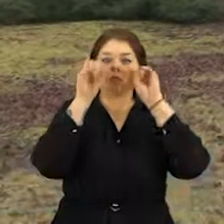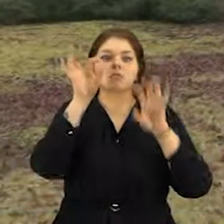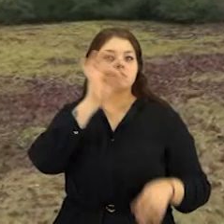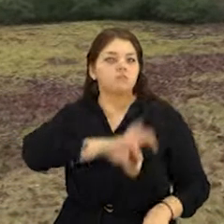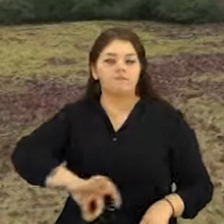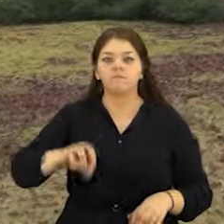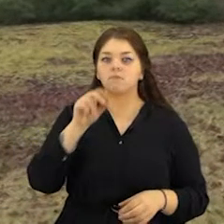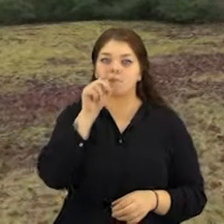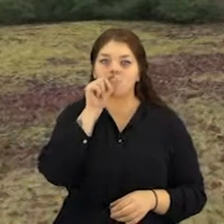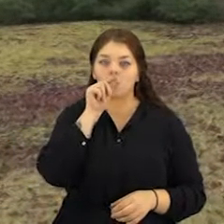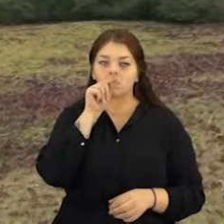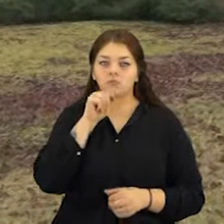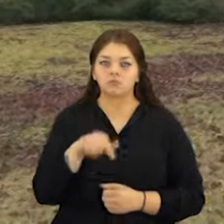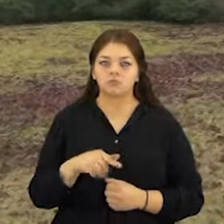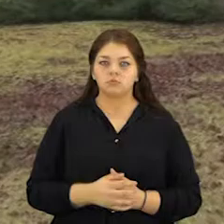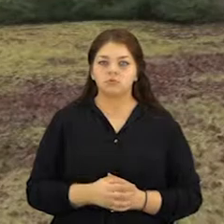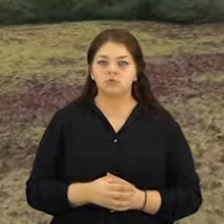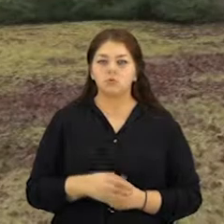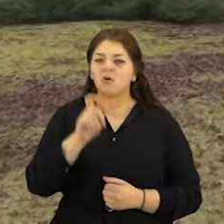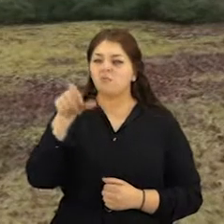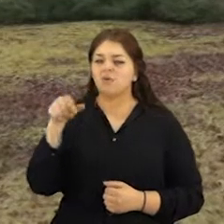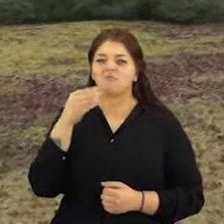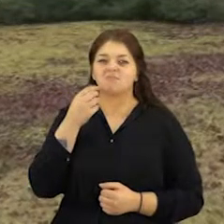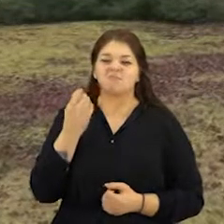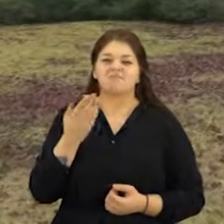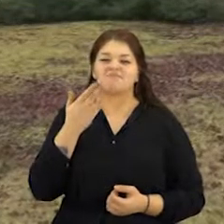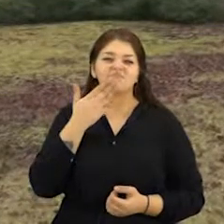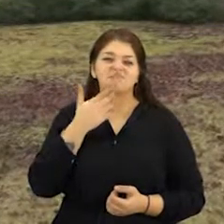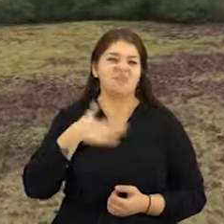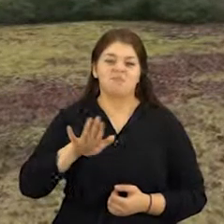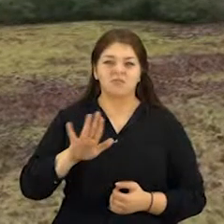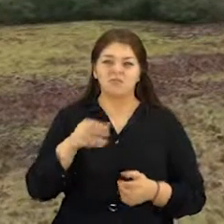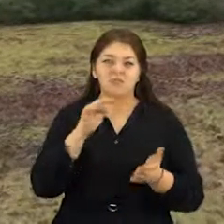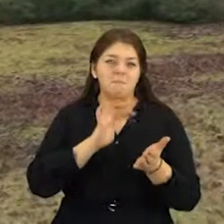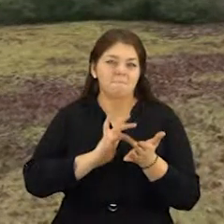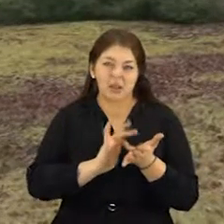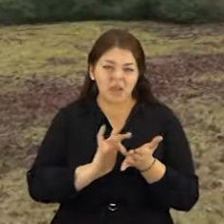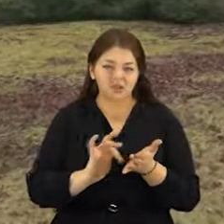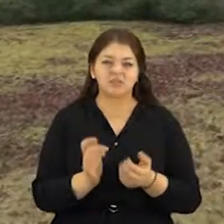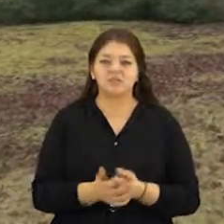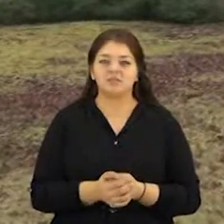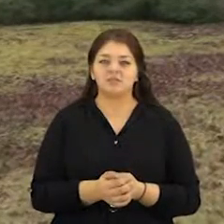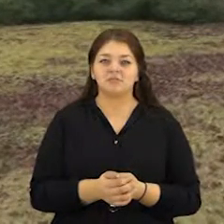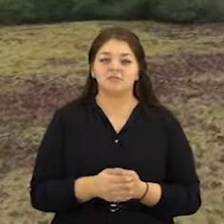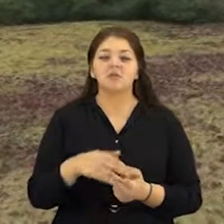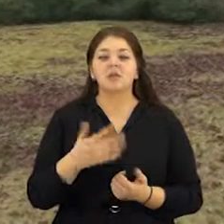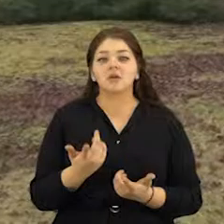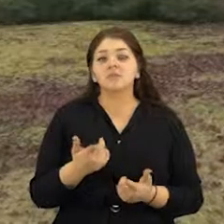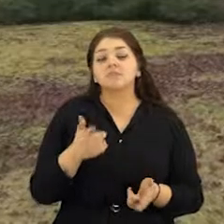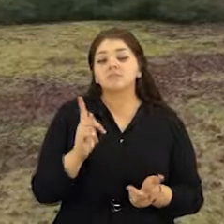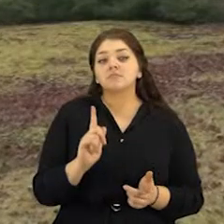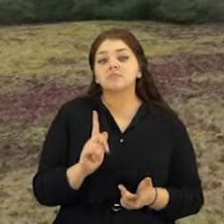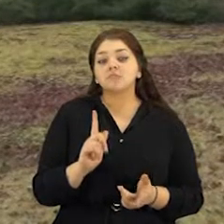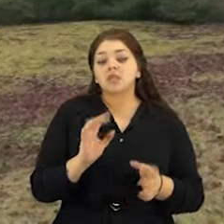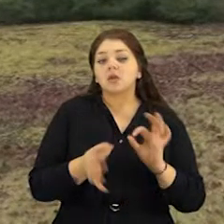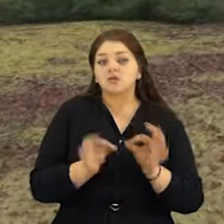vėlgi žmonės nemėgsta matytų pelių ir visų graužykų, kurie kenkia ten, vadinkim, kenkia. Niekas nieko gamtojišku nekenkia, bet